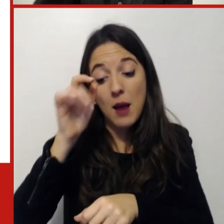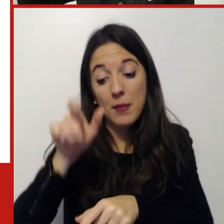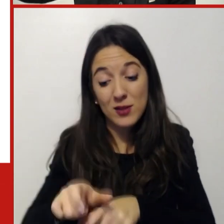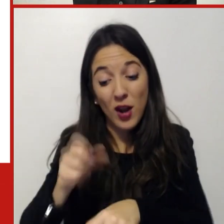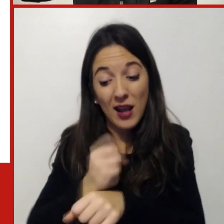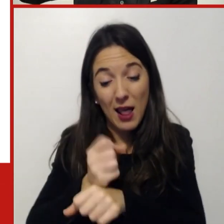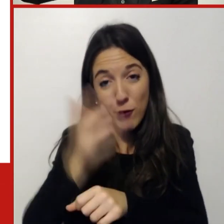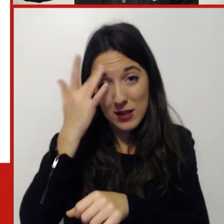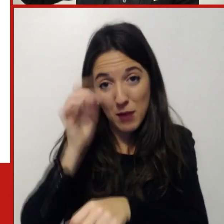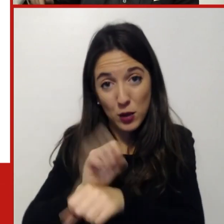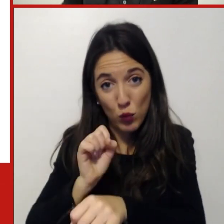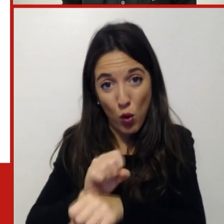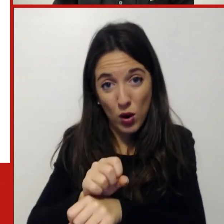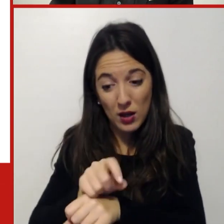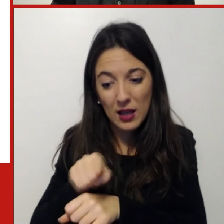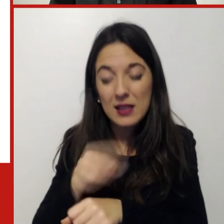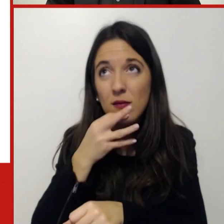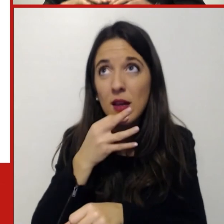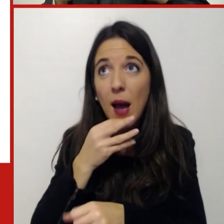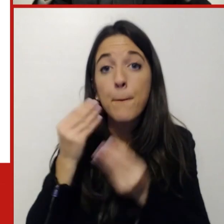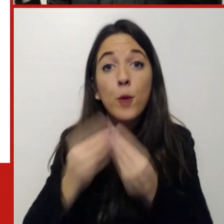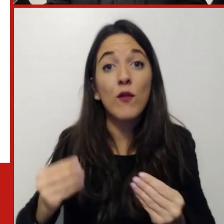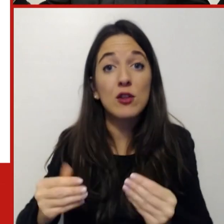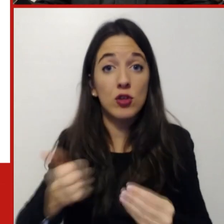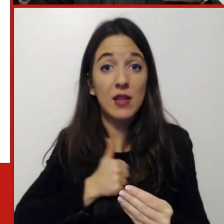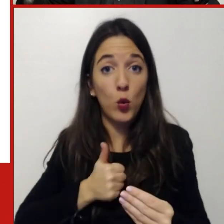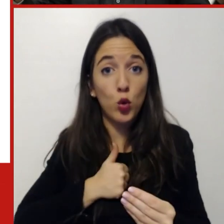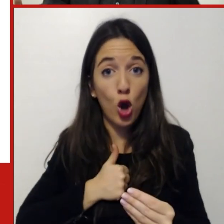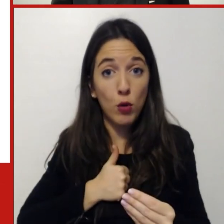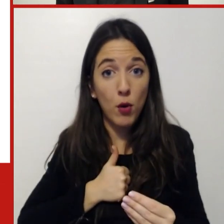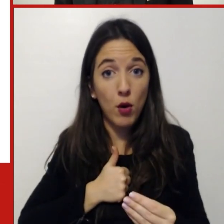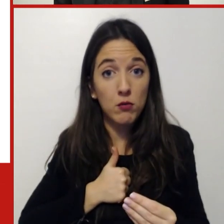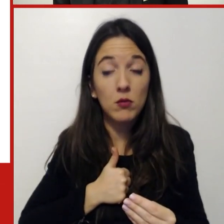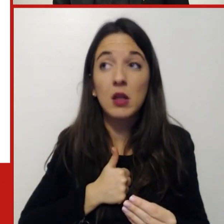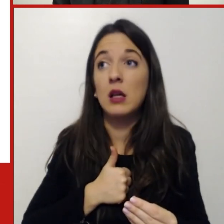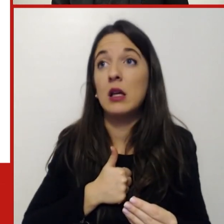professionista autonomo quello che poi lavora in una rete in cui